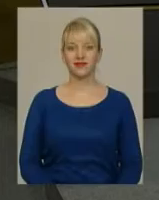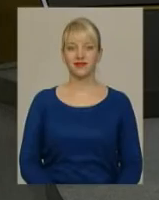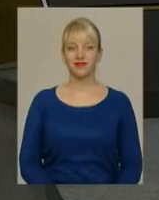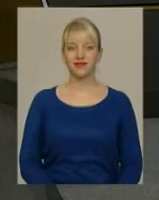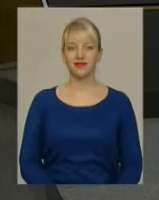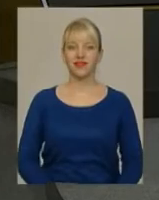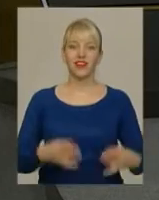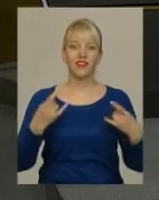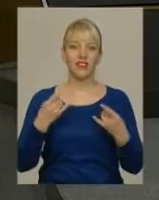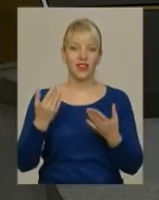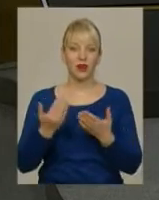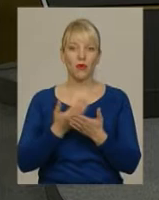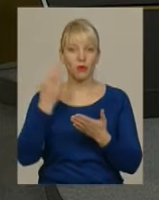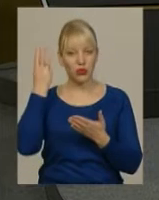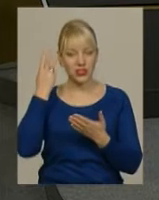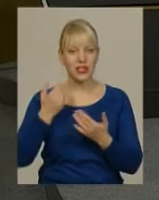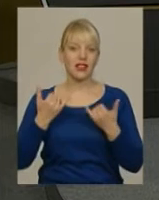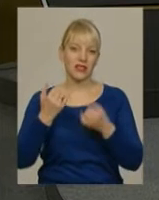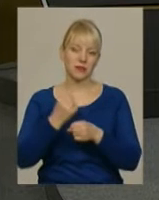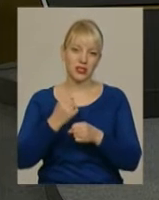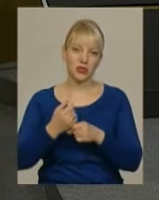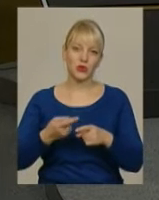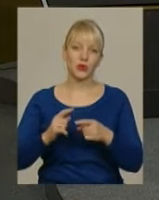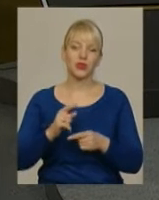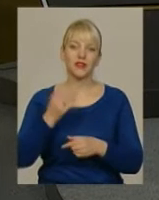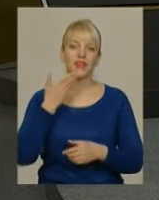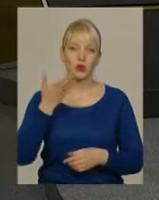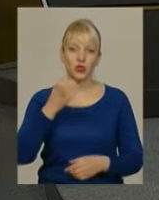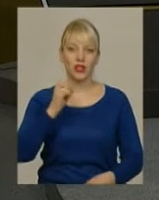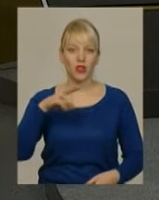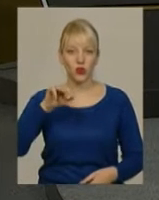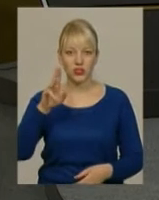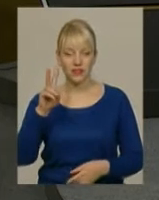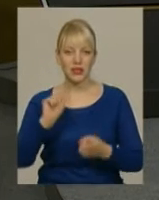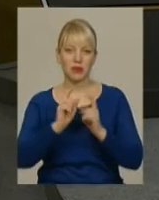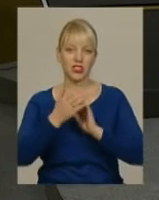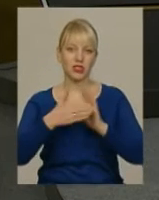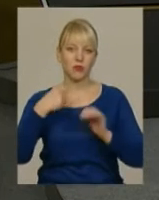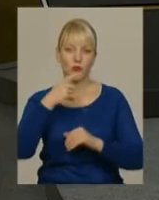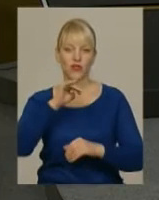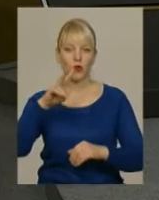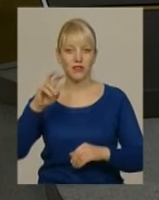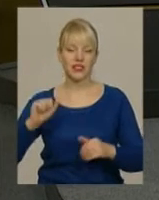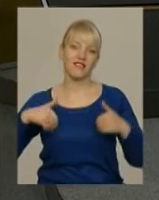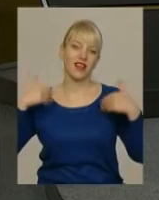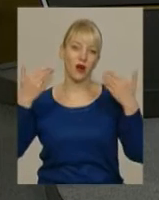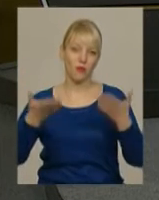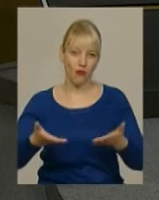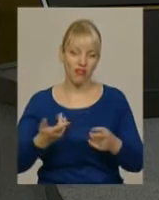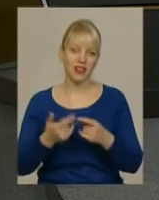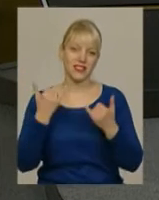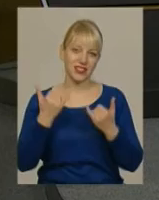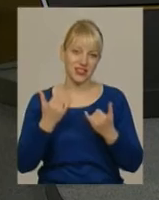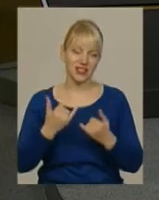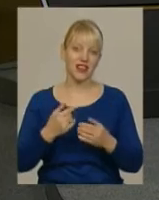В ефірі «Подільська панорама» в студії для вас працюють ведуча Ярослава Антошевська, перекладач на жестову мову Оксана Фіновська. Ми вітаємо вас і